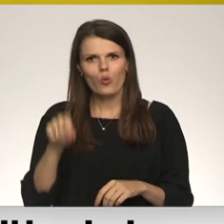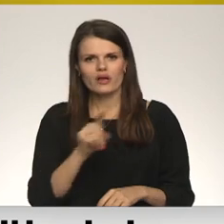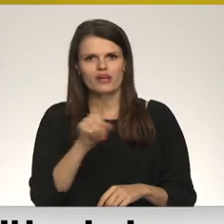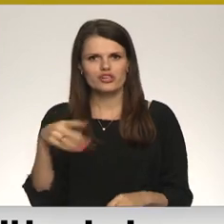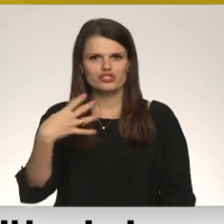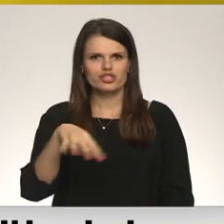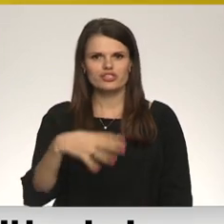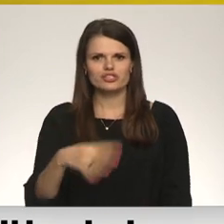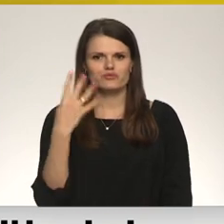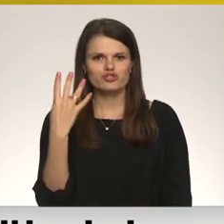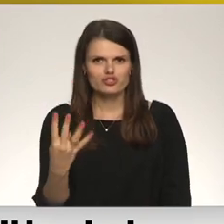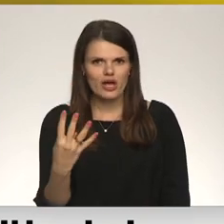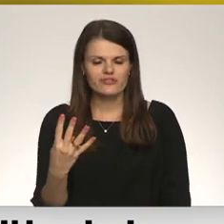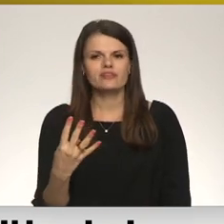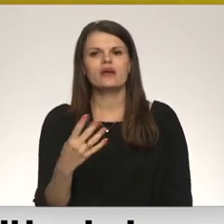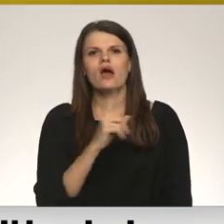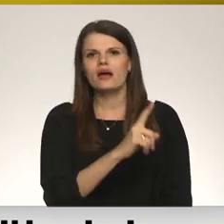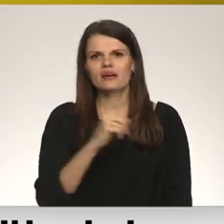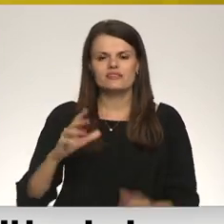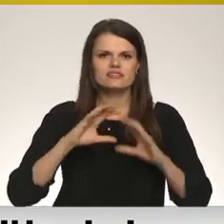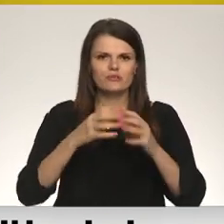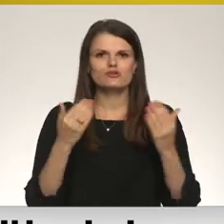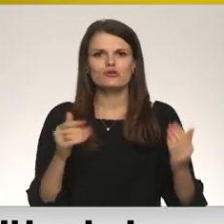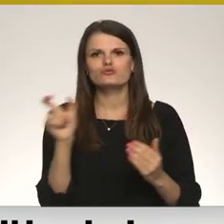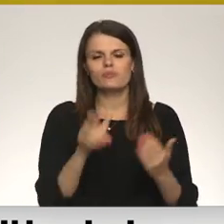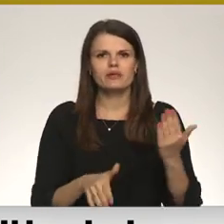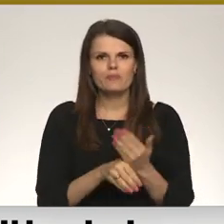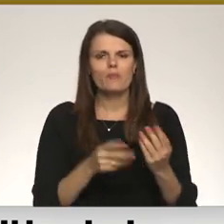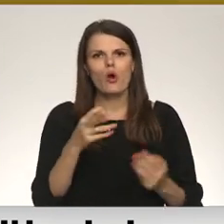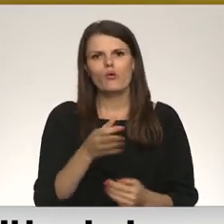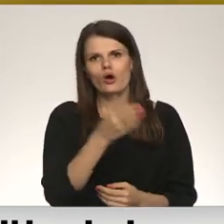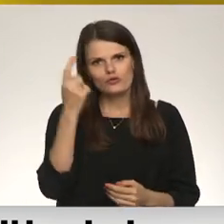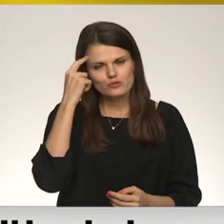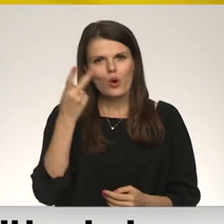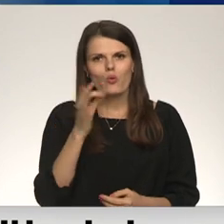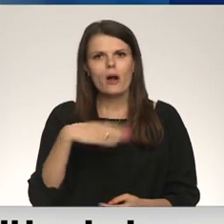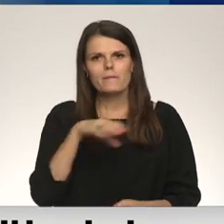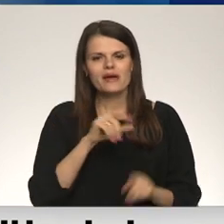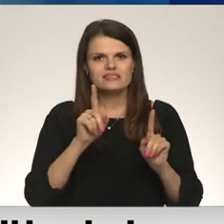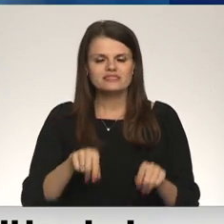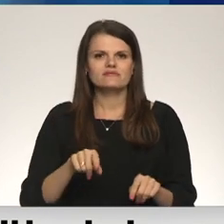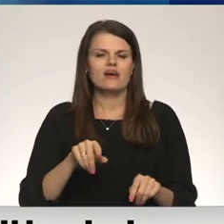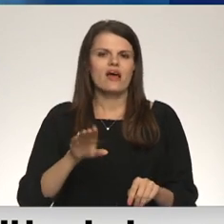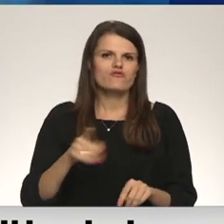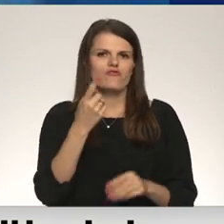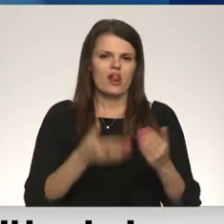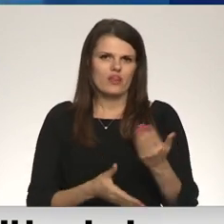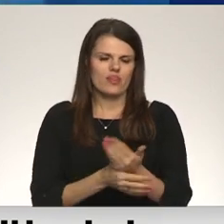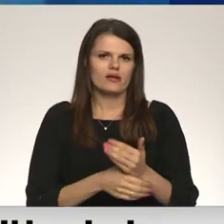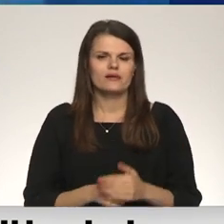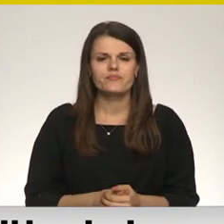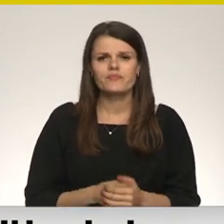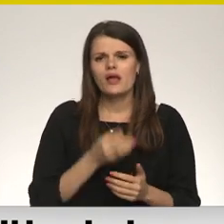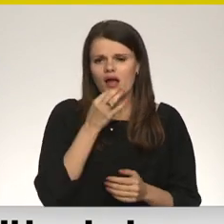nekā 44. Un, protams, ka katrs pasaulē šobrīd palīdz. Bet ko jūs domājat, ko mēs vēl varētu darīt? Nu,